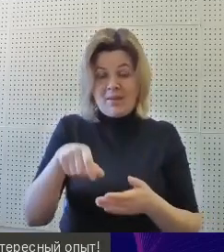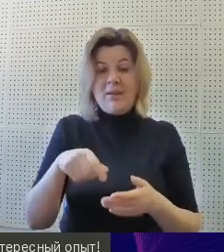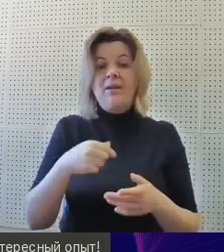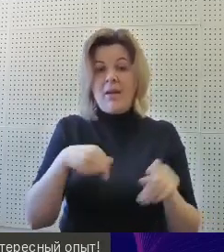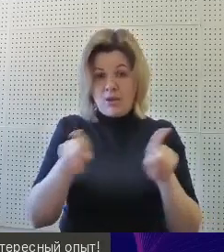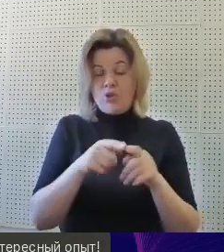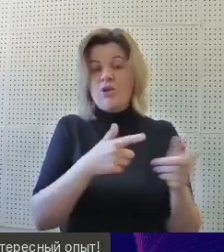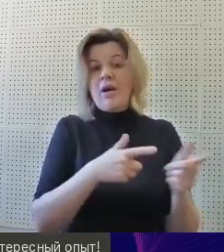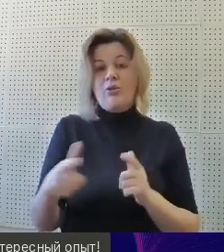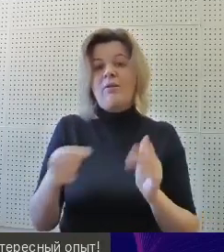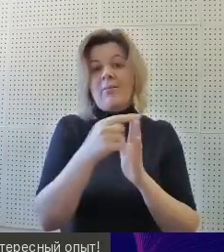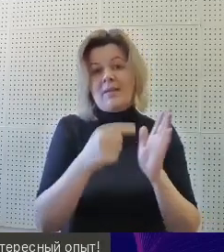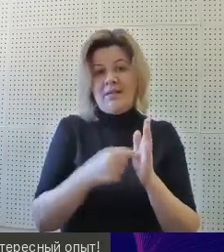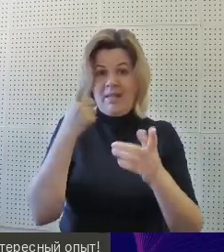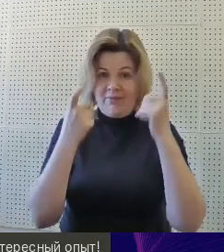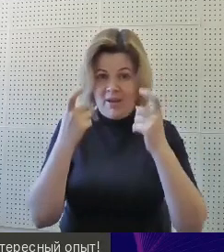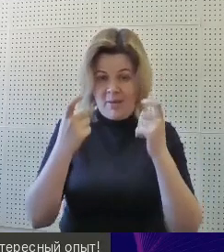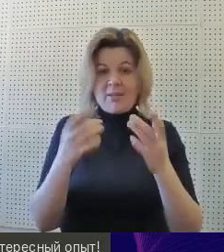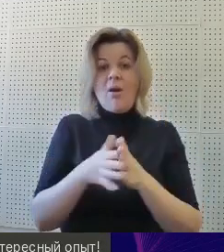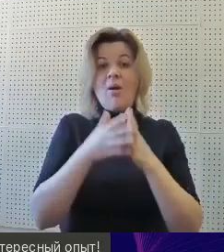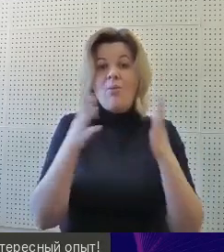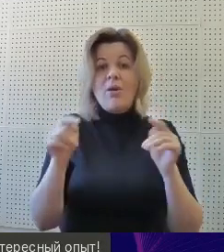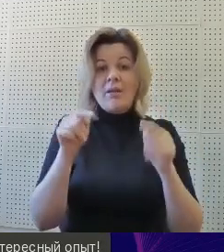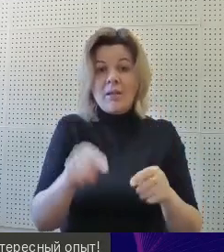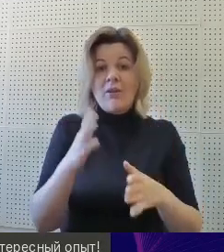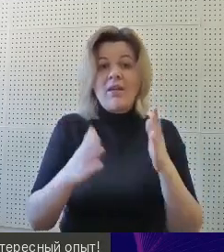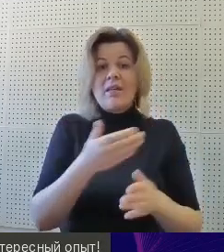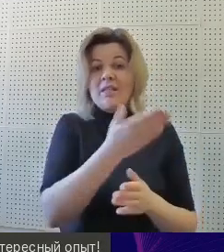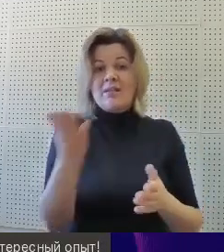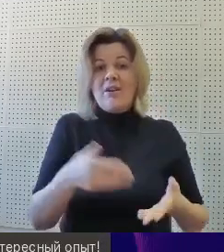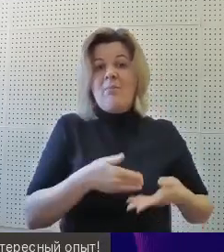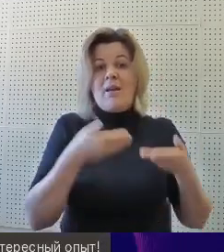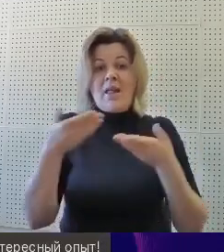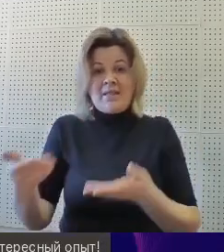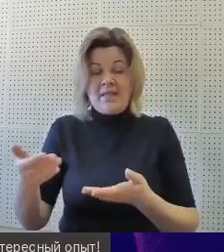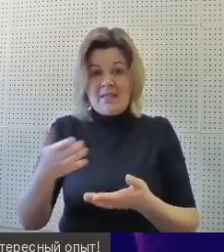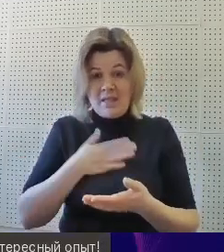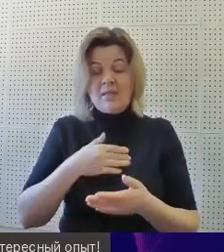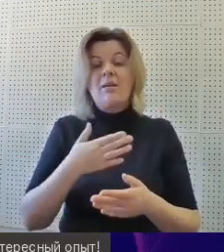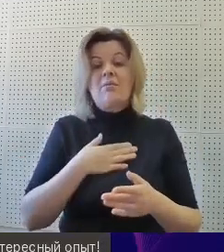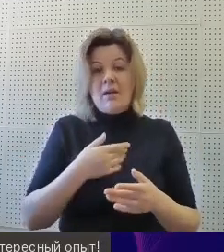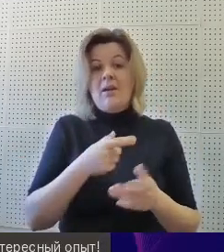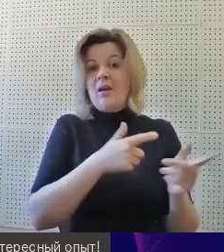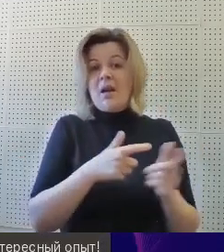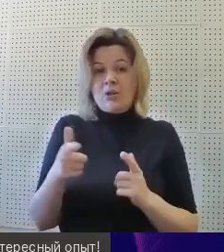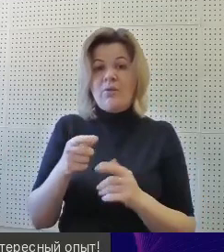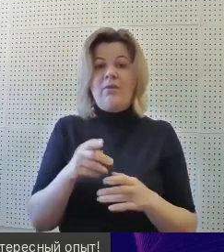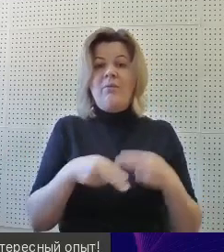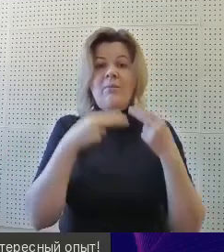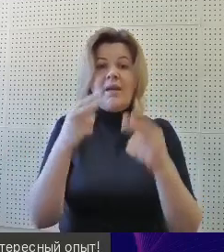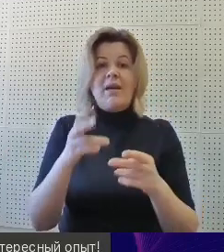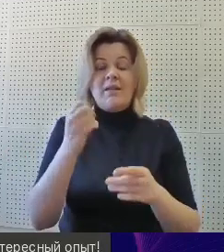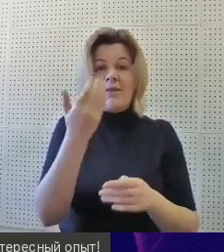информацией. Более того, если вы нас пригласите, мы даже готовы выехать в ваши территории и провести, что называется,